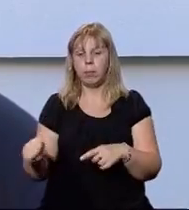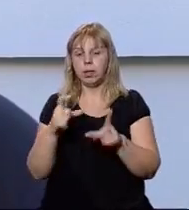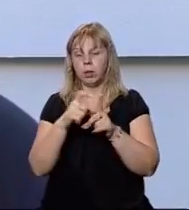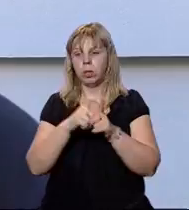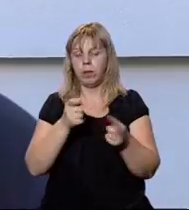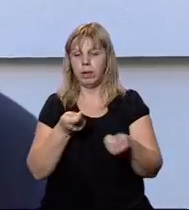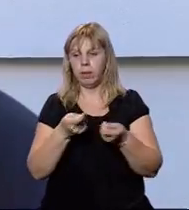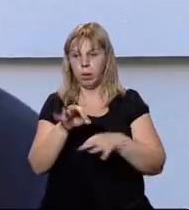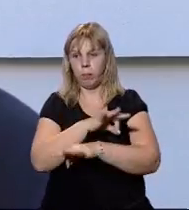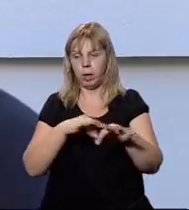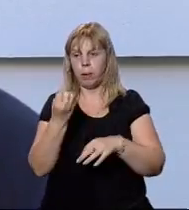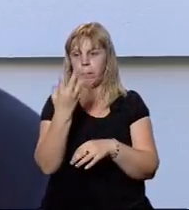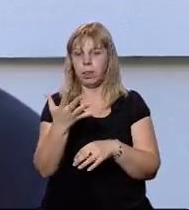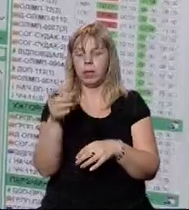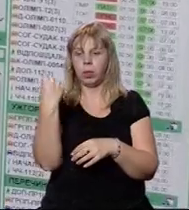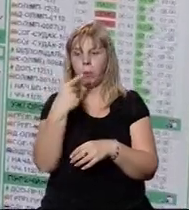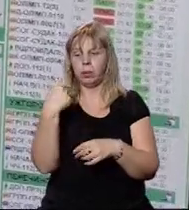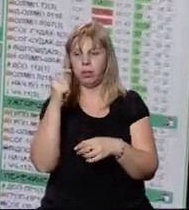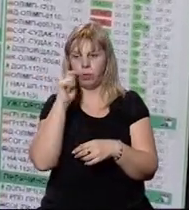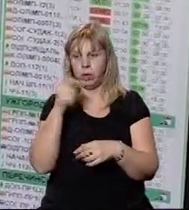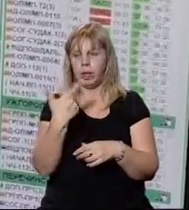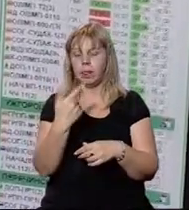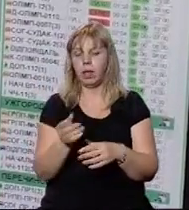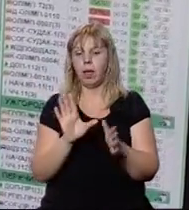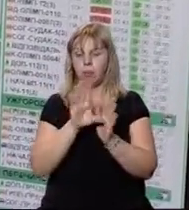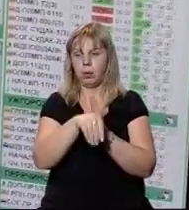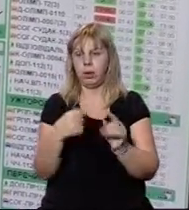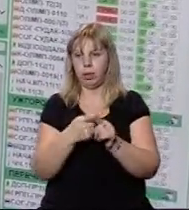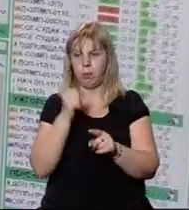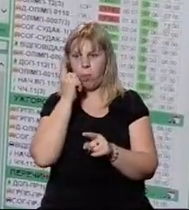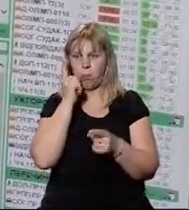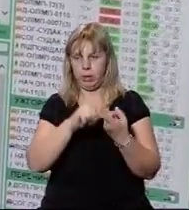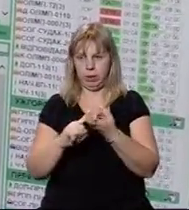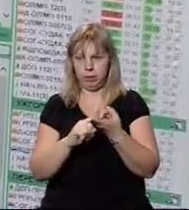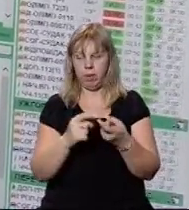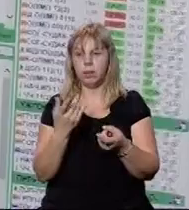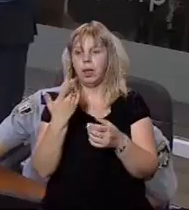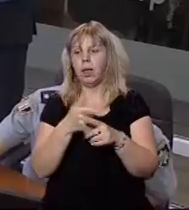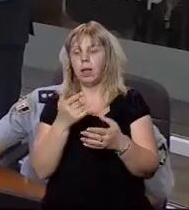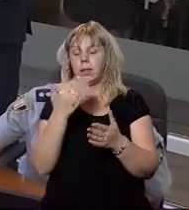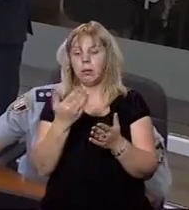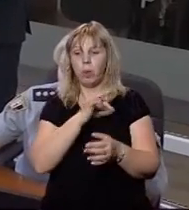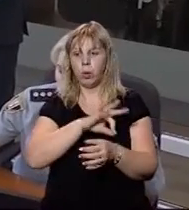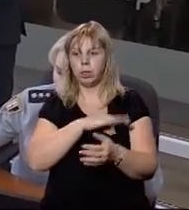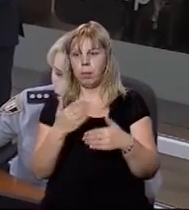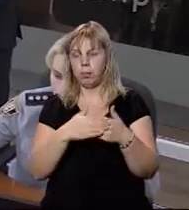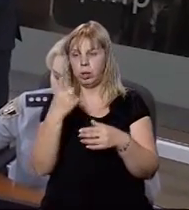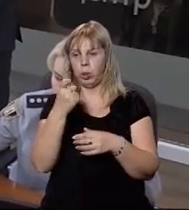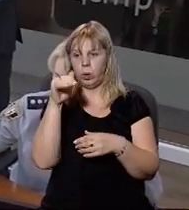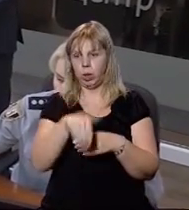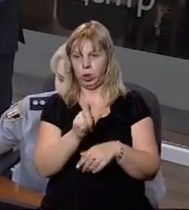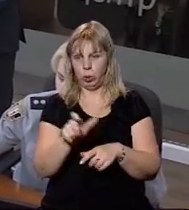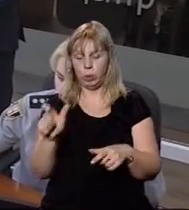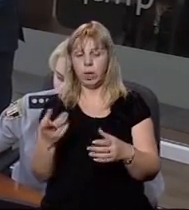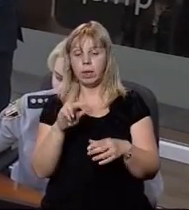словами керівника проєкту, 15-та область в Україні, де впроваджують такий мобільний застосунок. Наразі ним користуються близько 100 тисяч